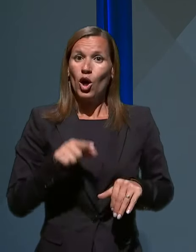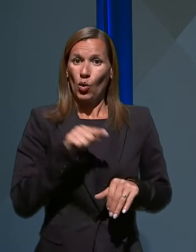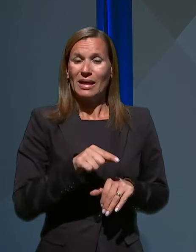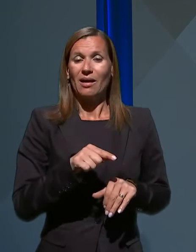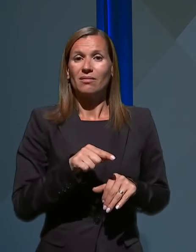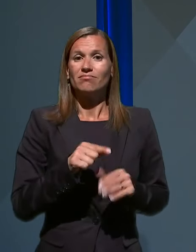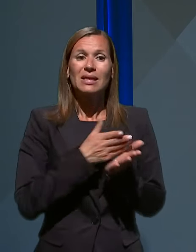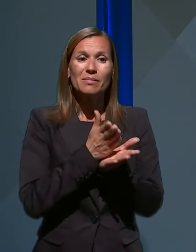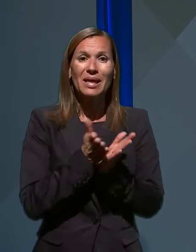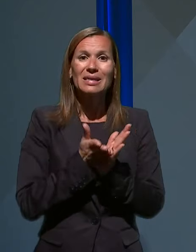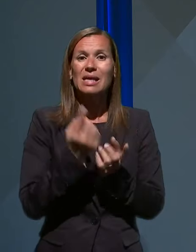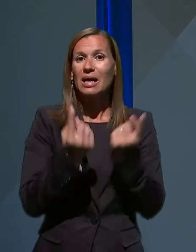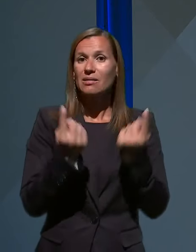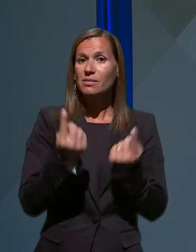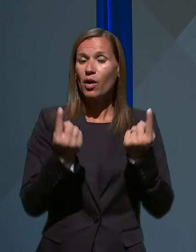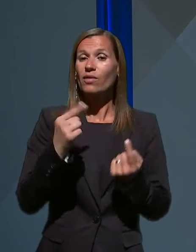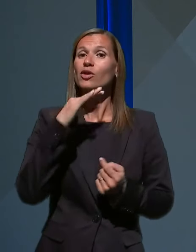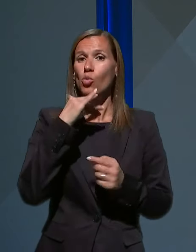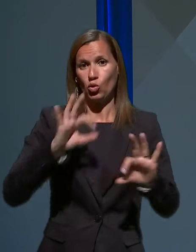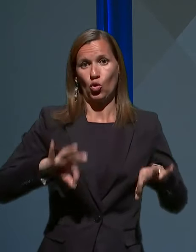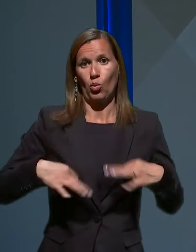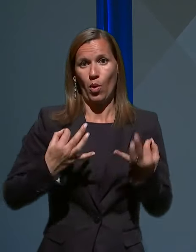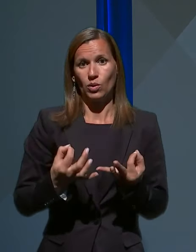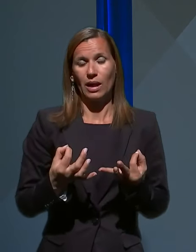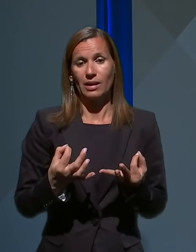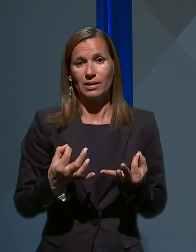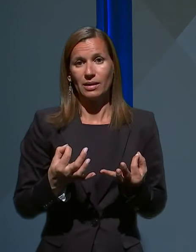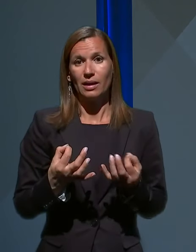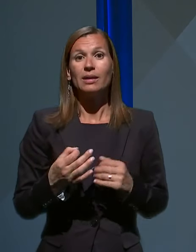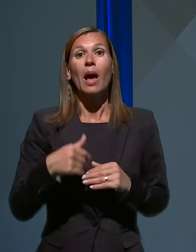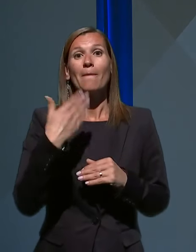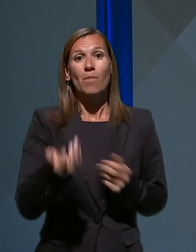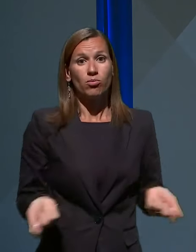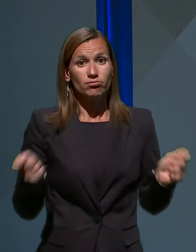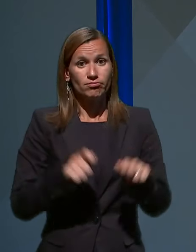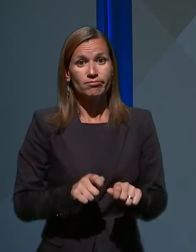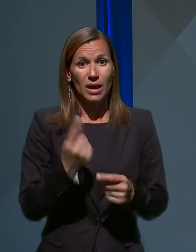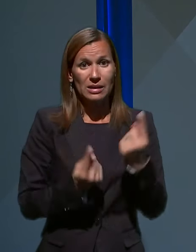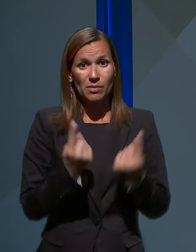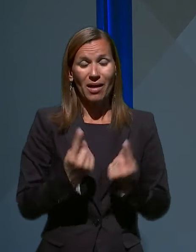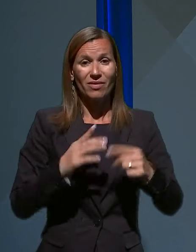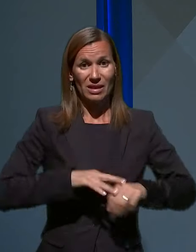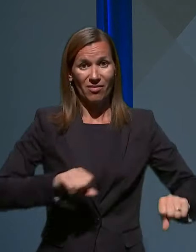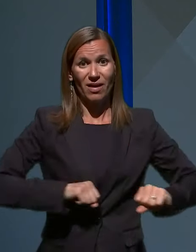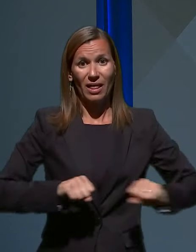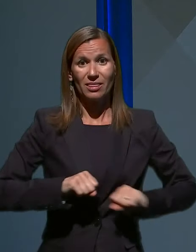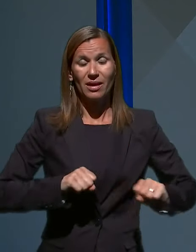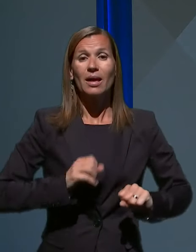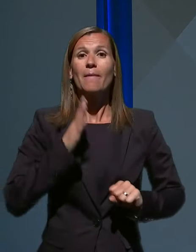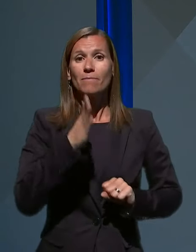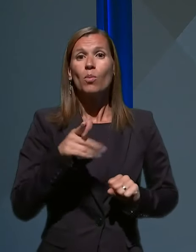razpravljala v soboto do povdan in po končani razpravi na vladi vas bomo z